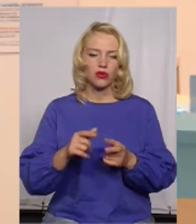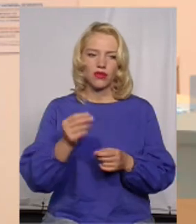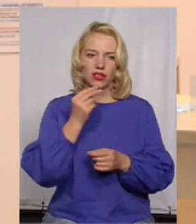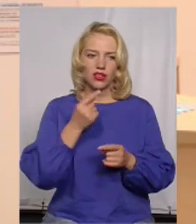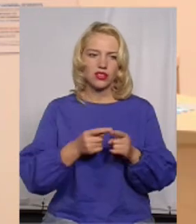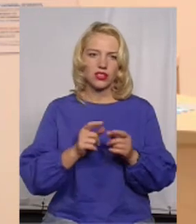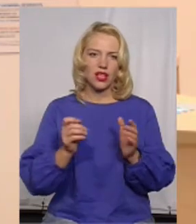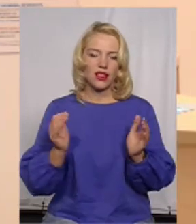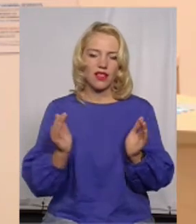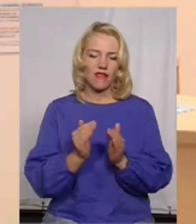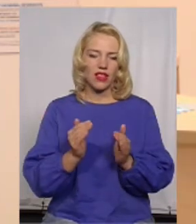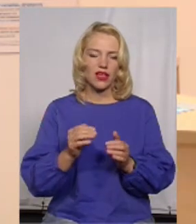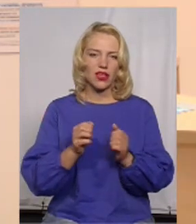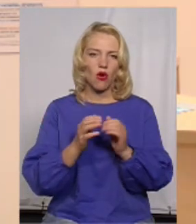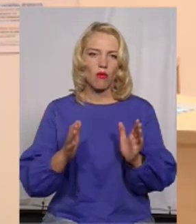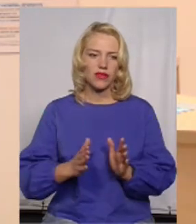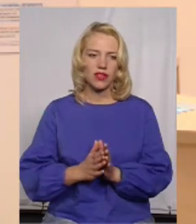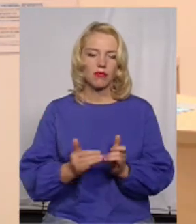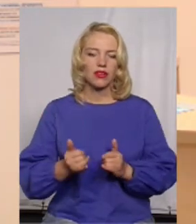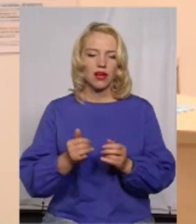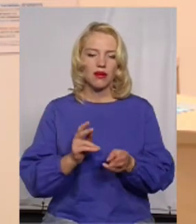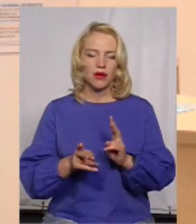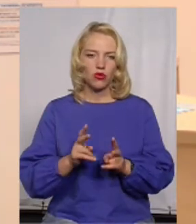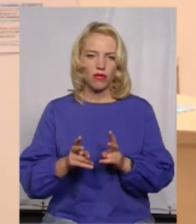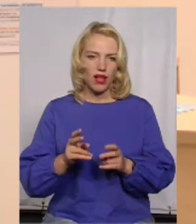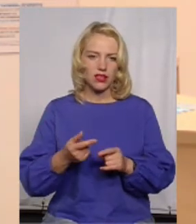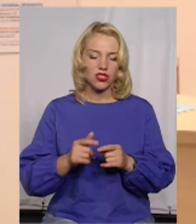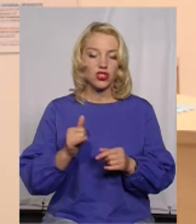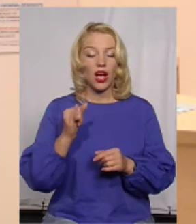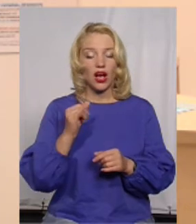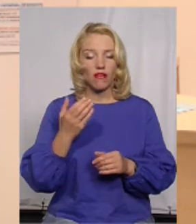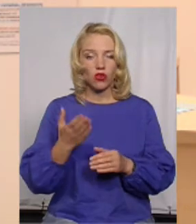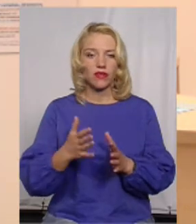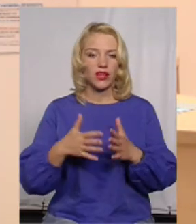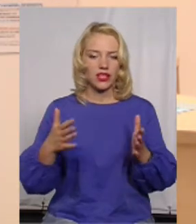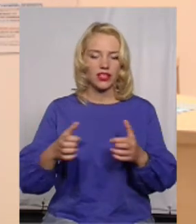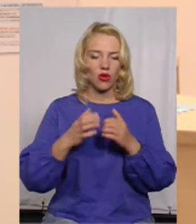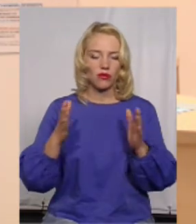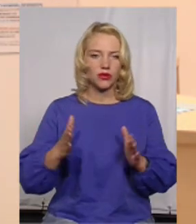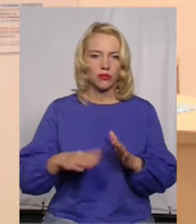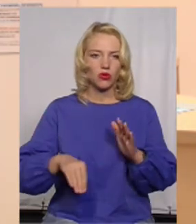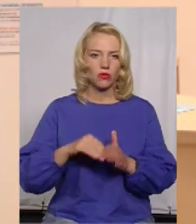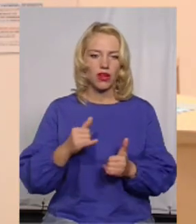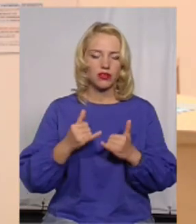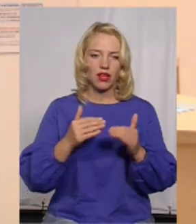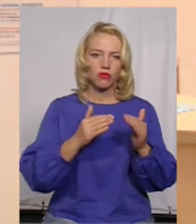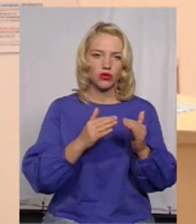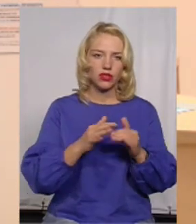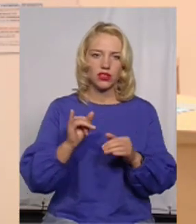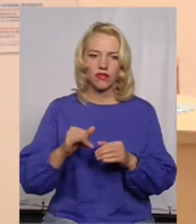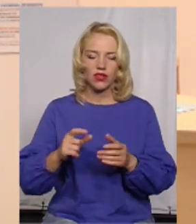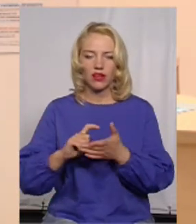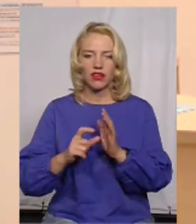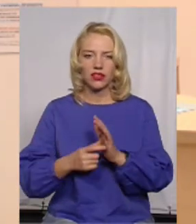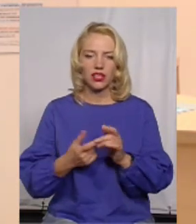невеликі об'єми на приготування їжі. Самі великі об'єми в нас дують на великі квартири, будинки, там, є індивідуальне опалення і